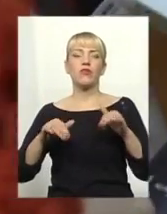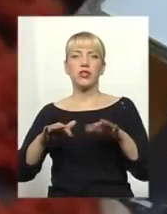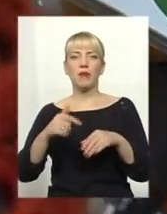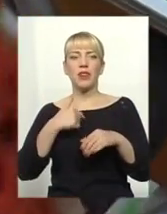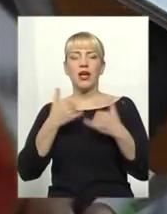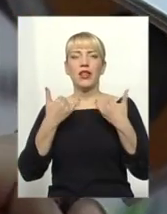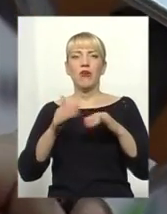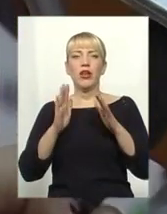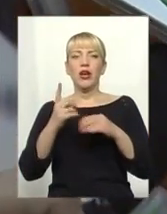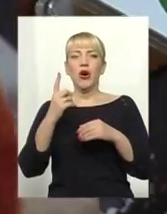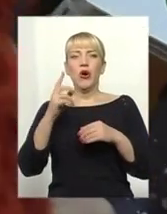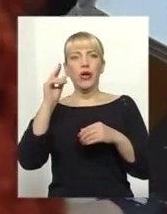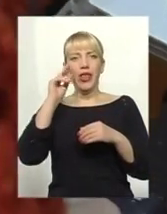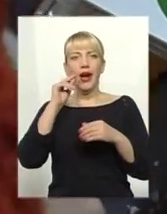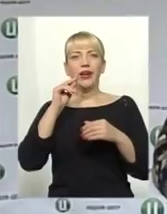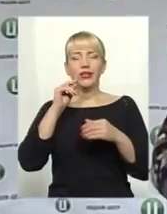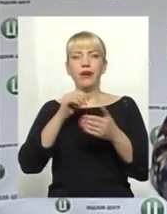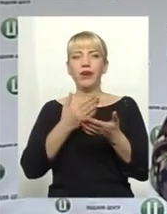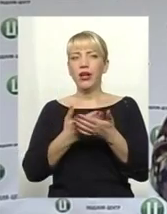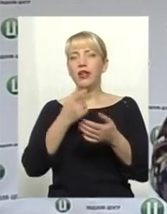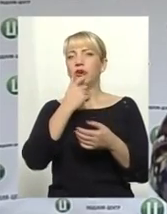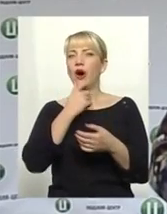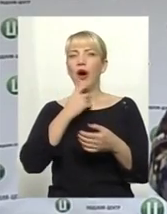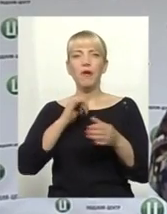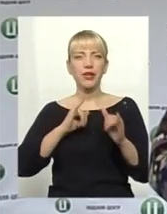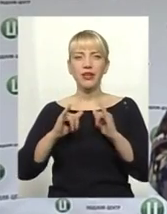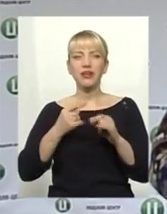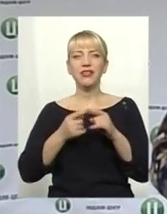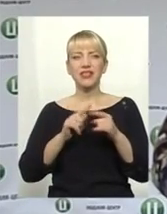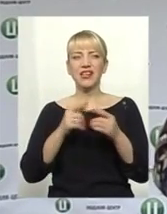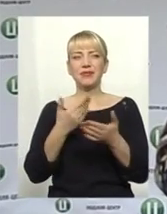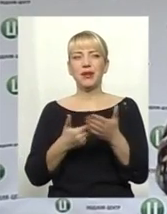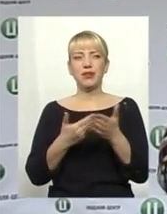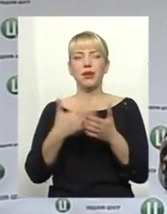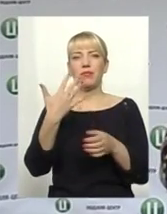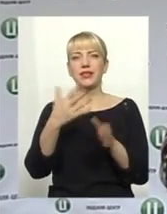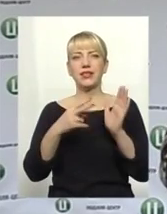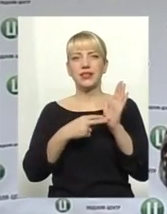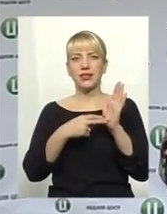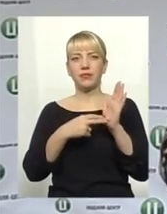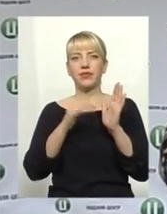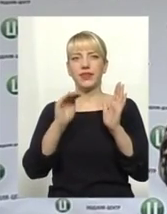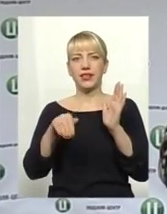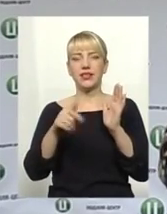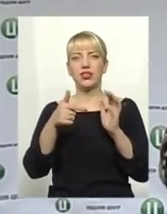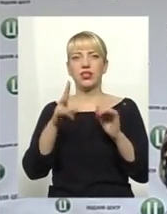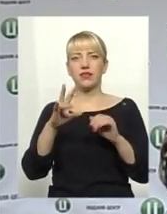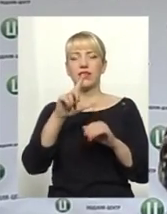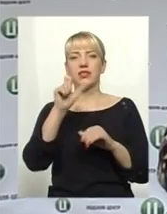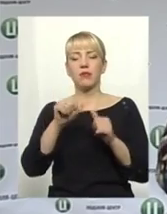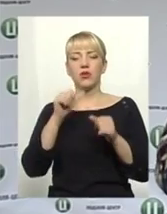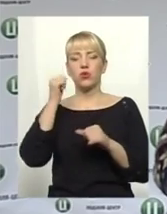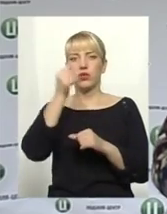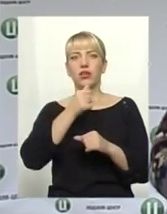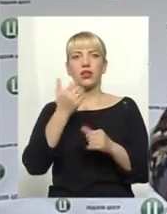дивує тільки одна цифра, дуже найскромніша, мабуть, його декларація. Це десь, якщо не помиляюся, 57 тисяч гривень за минулий